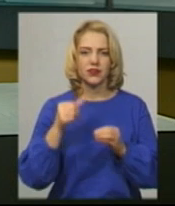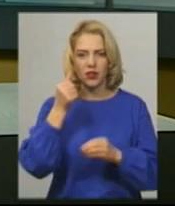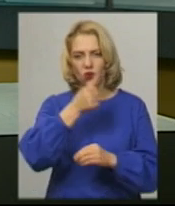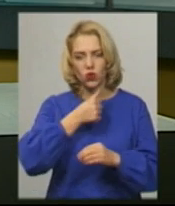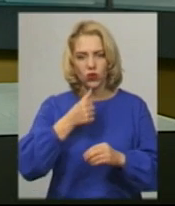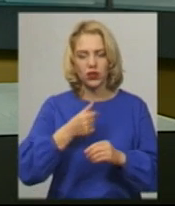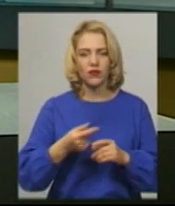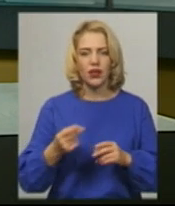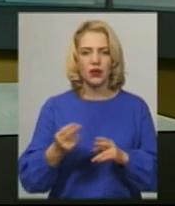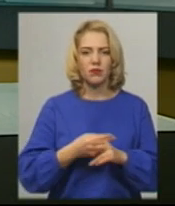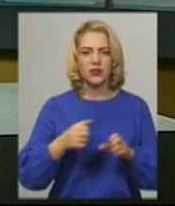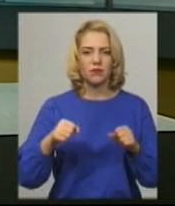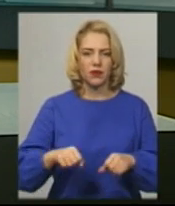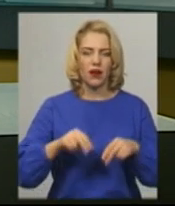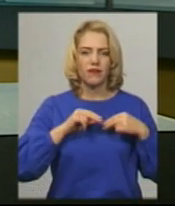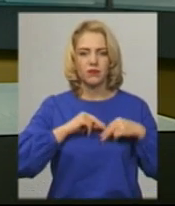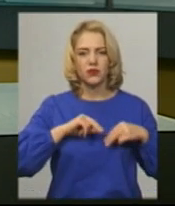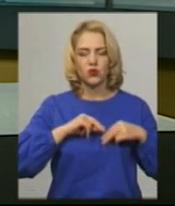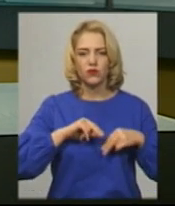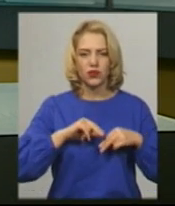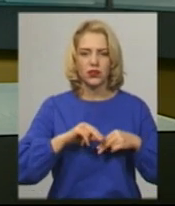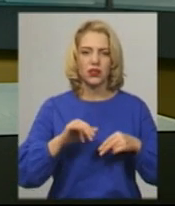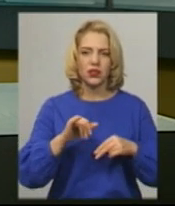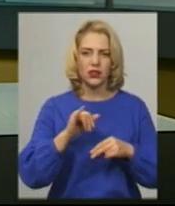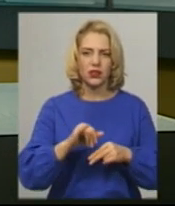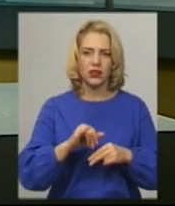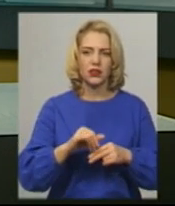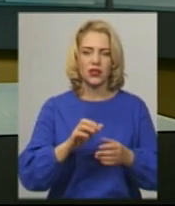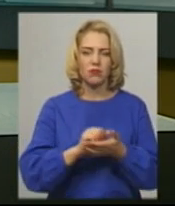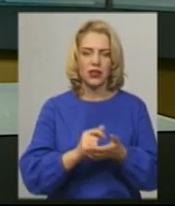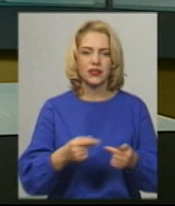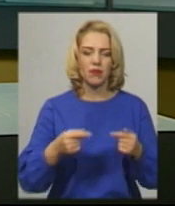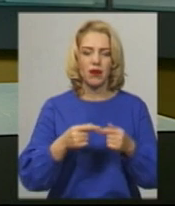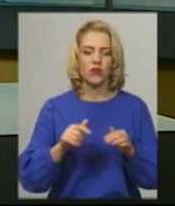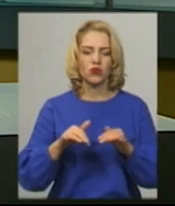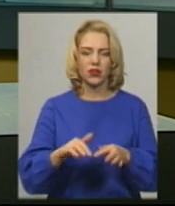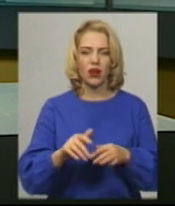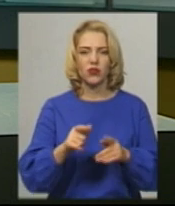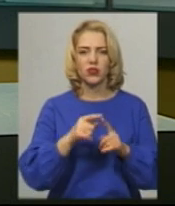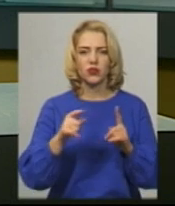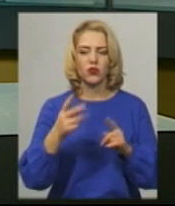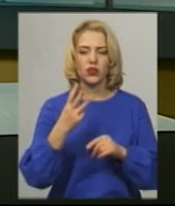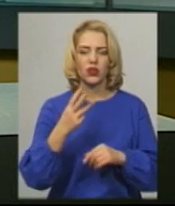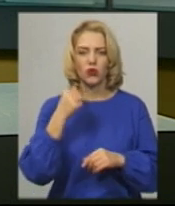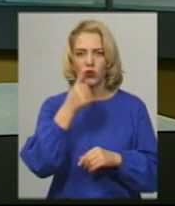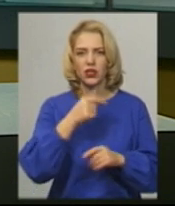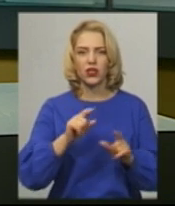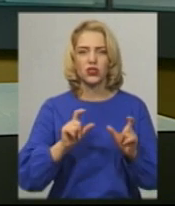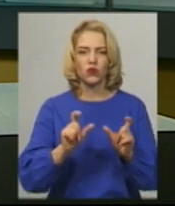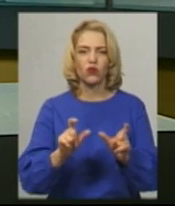з позбавленням права обіймати певні посади чи займатися певною діяльністю на строк до 3 років з конфіскацією майна.